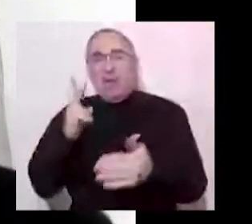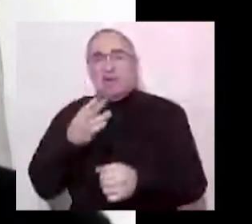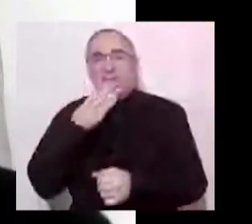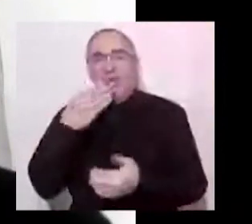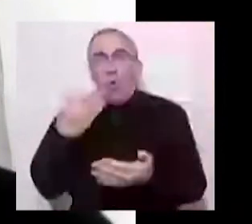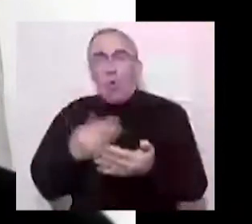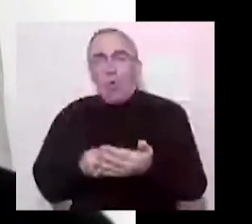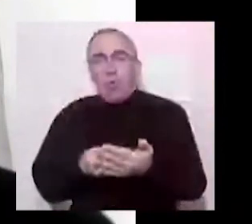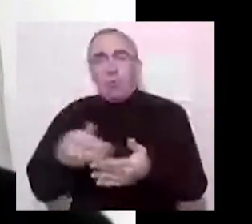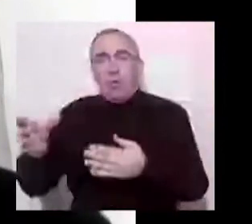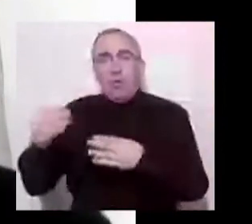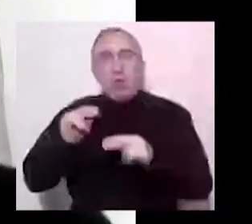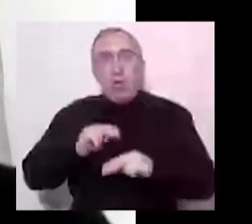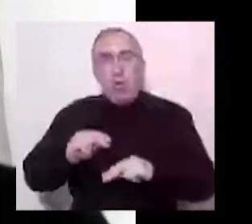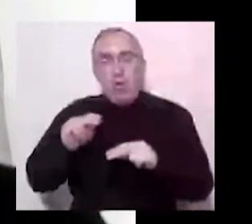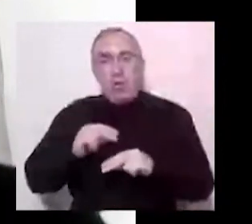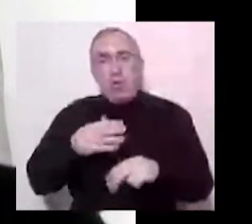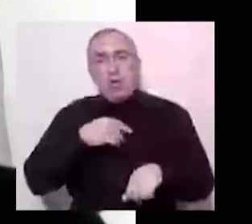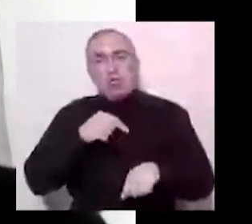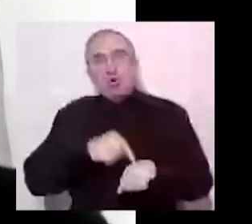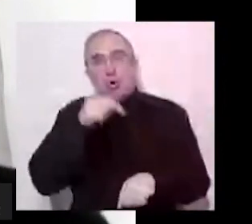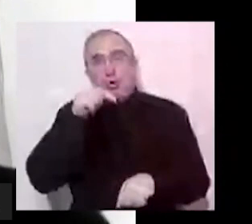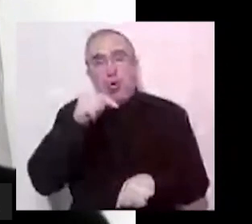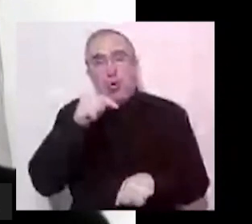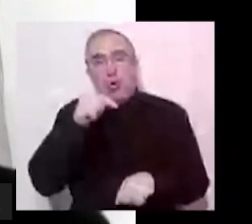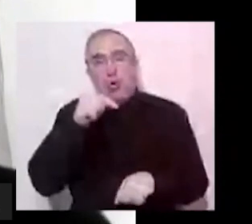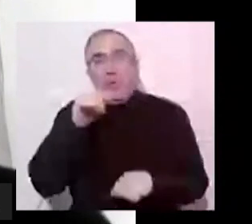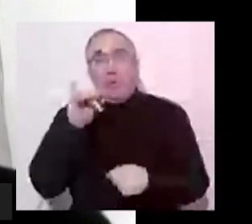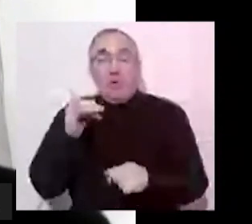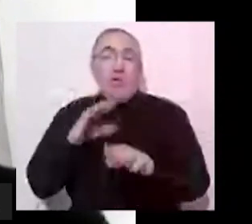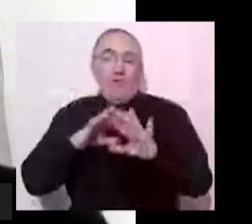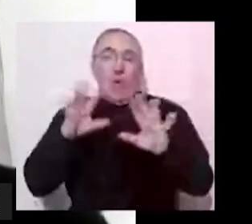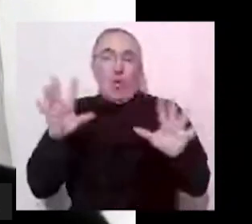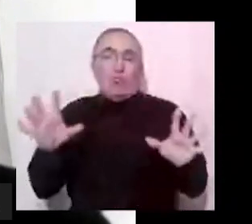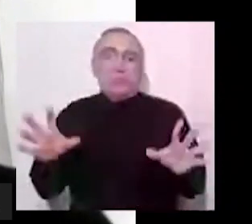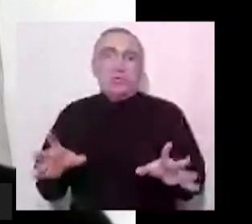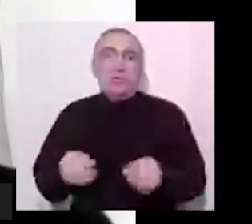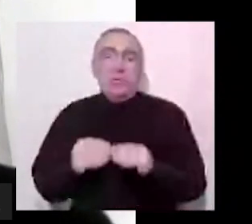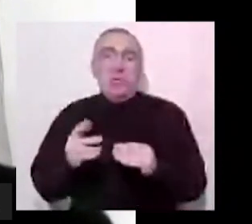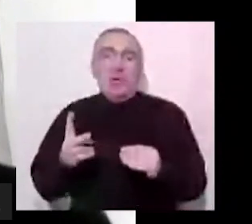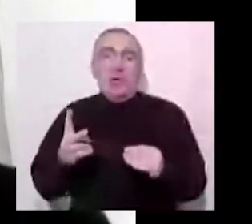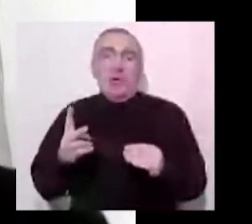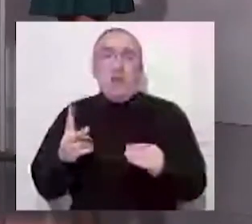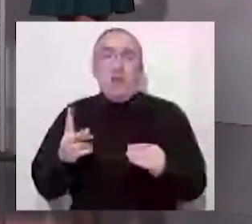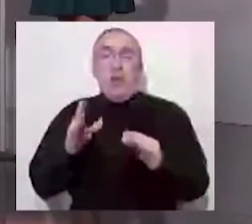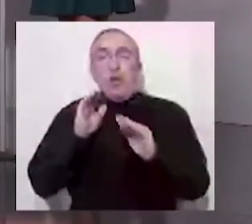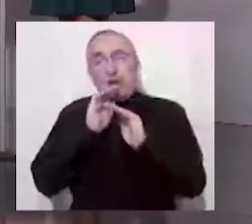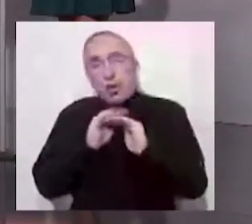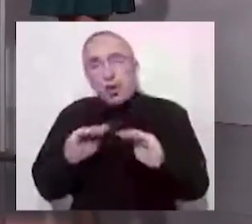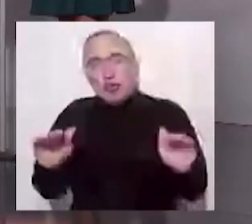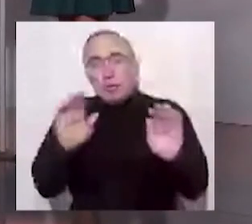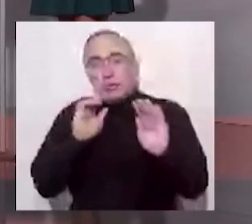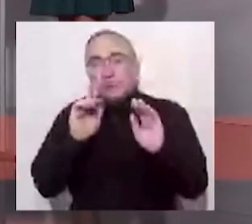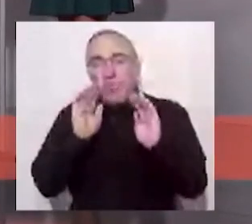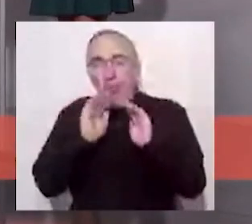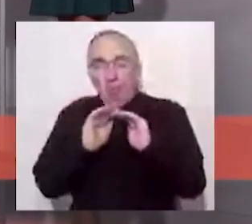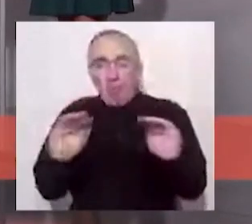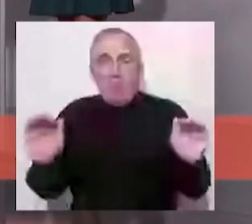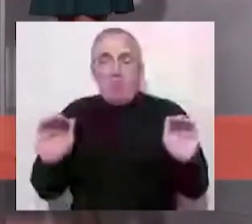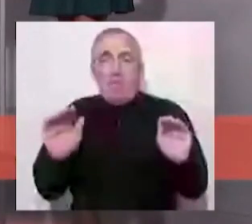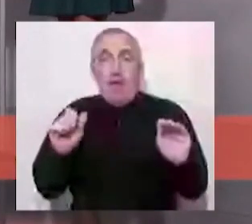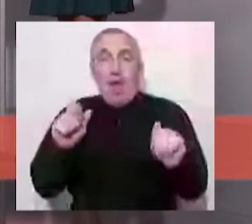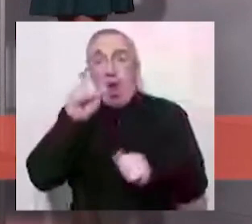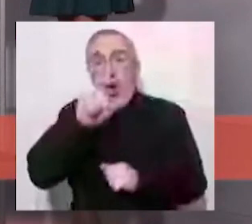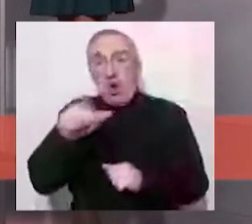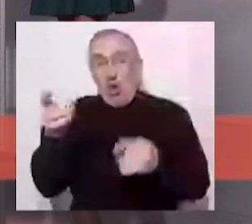сотоваріщам сострадання. І, в общем-то, ниже води, тише трави. Для гражданських людей